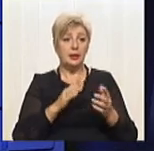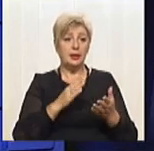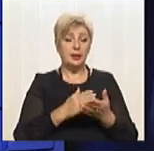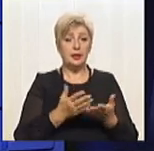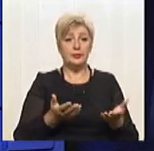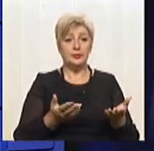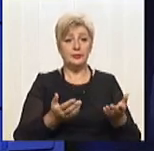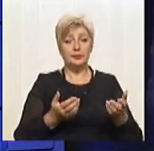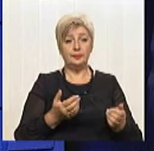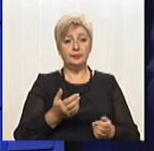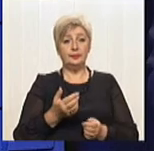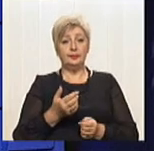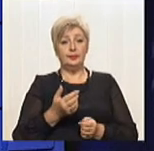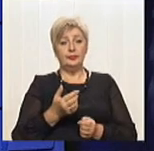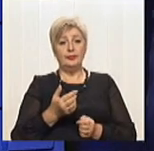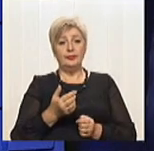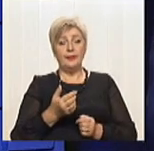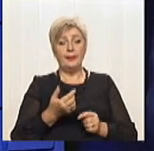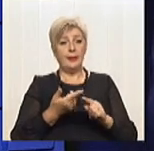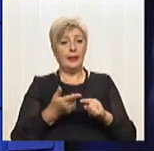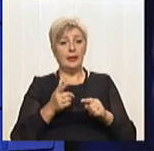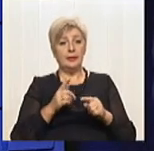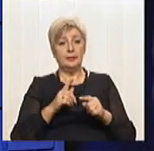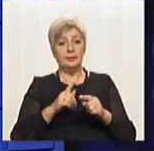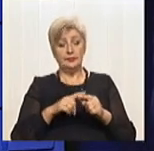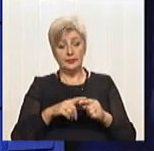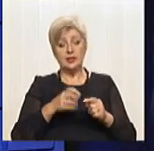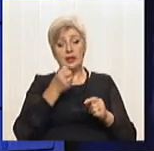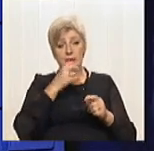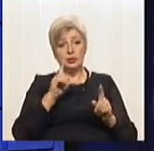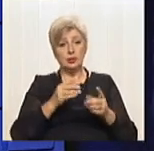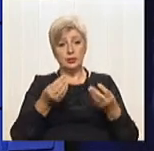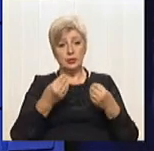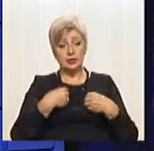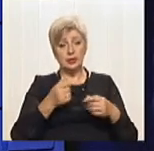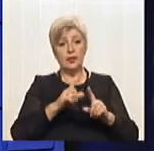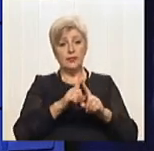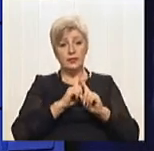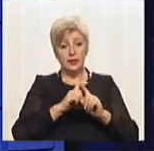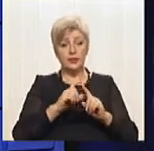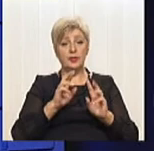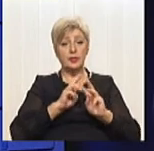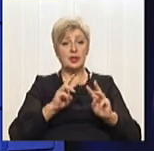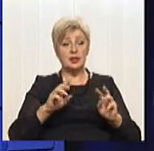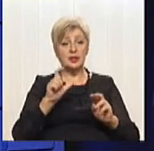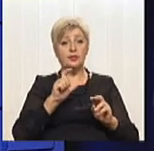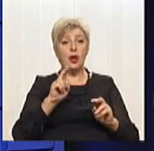це Міністерство екології надало. Це дуже добре, що вони надаються, але буквально відповідь Міністерству екології – чекайте